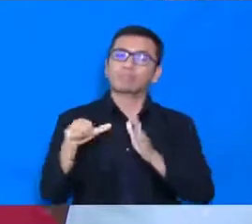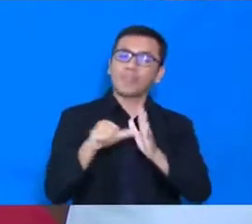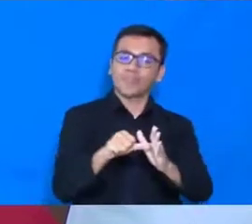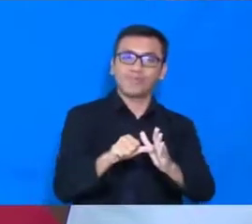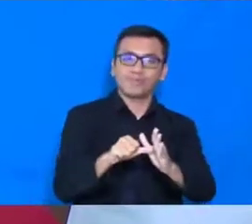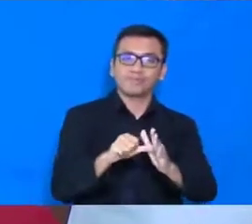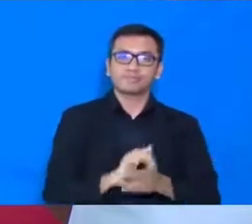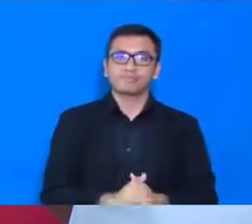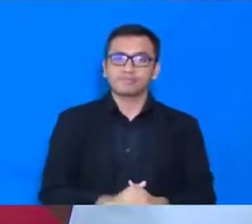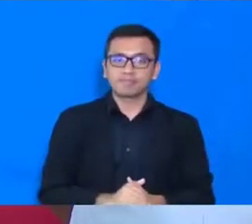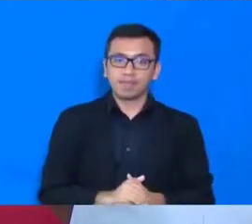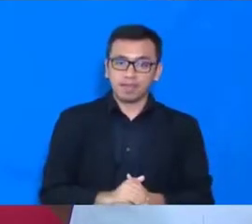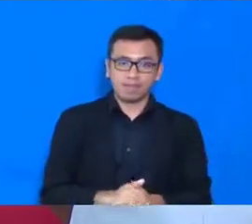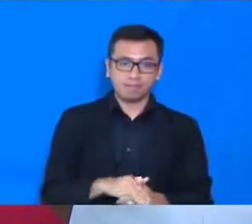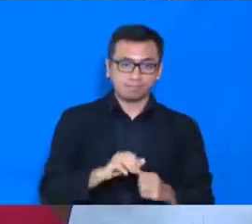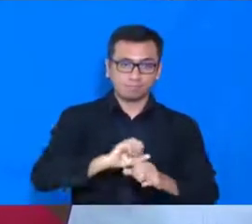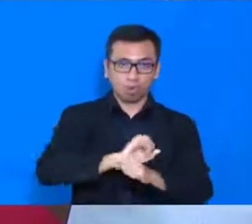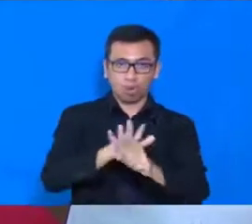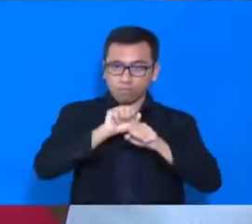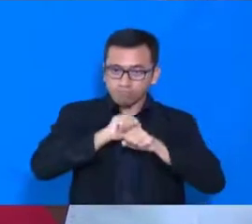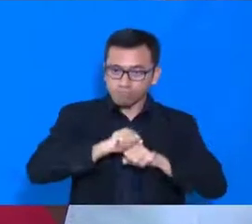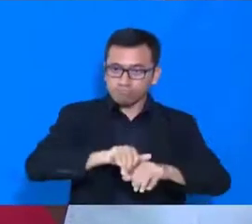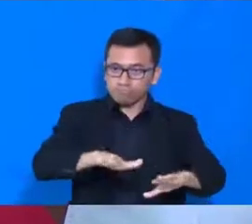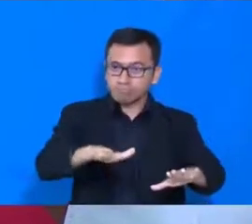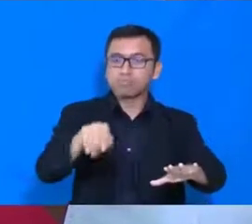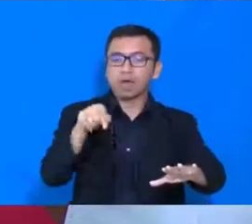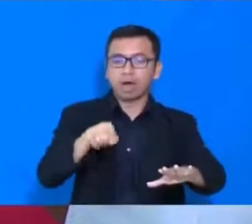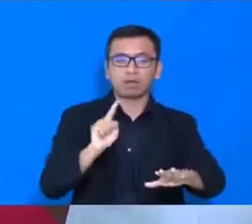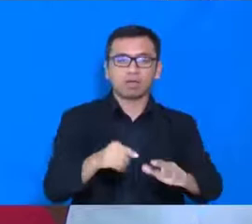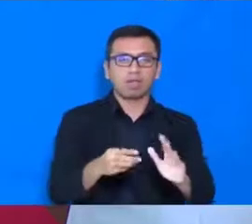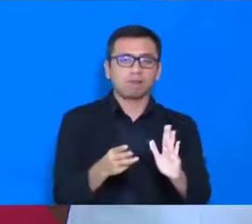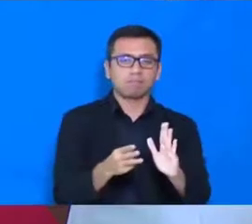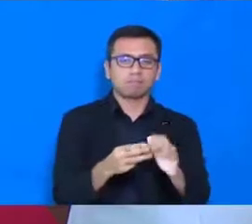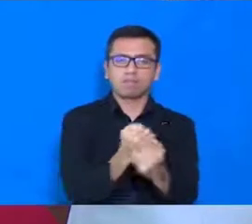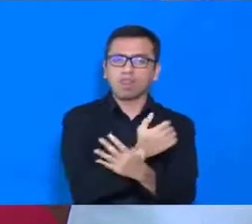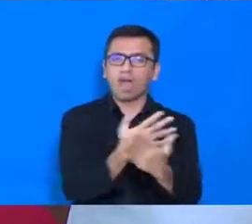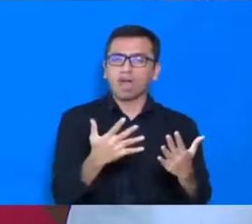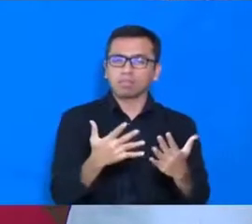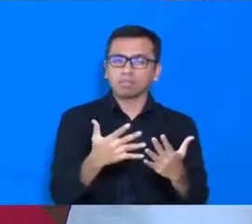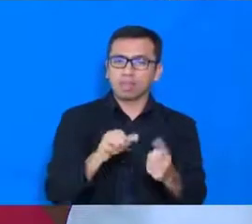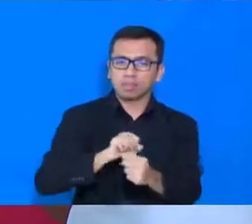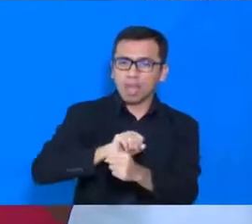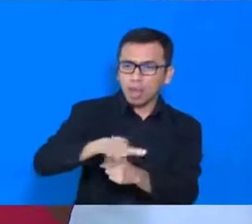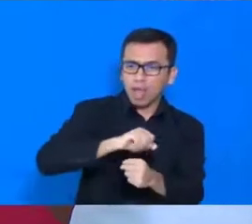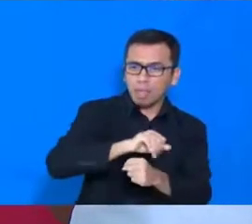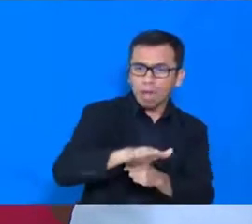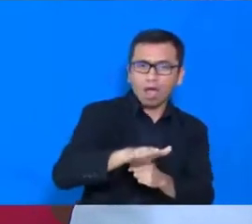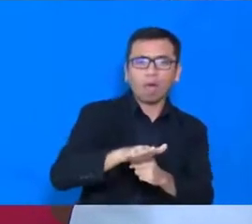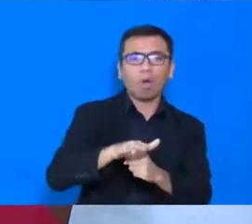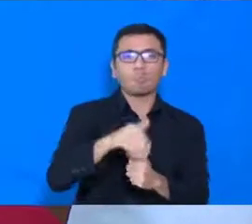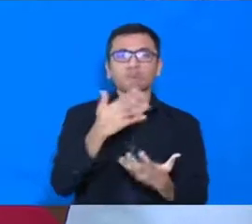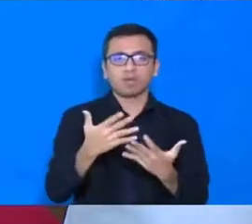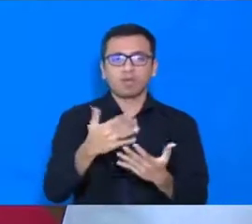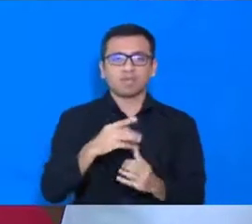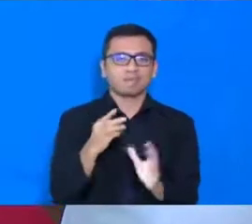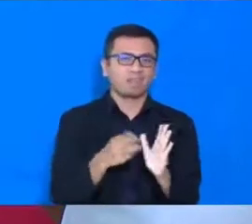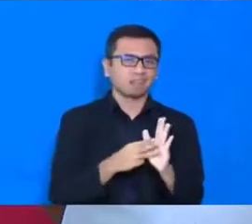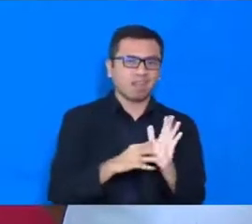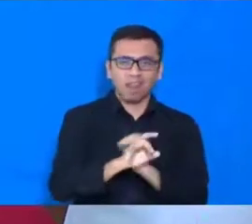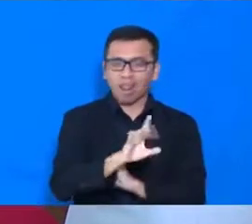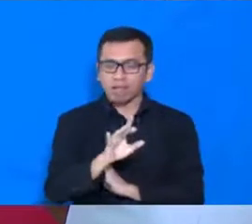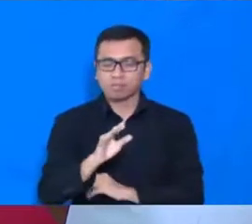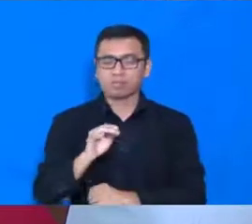untuk mendapatkan, program-program bantuan, khususnya program-program bantuan sosial, agar tentunya beban yang